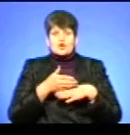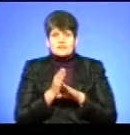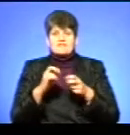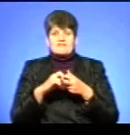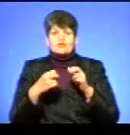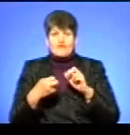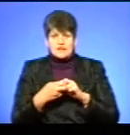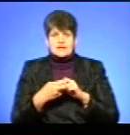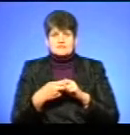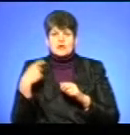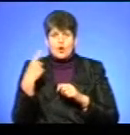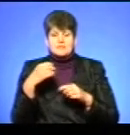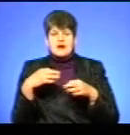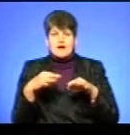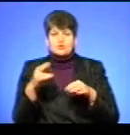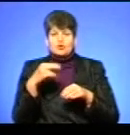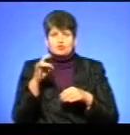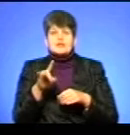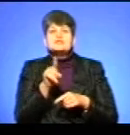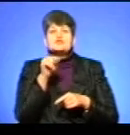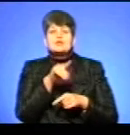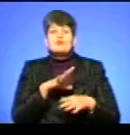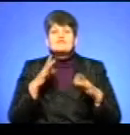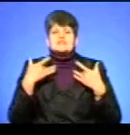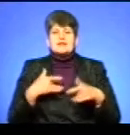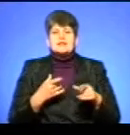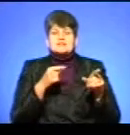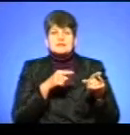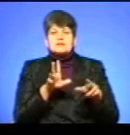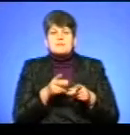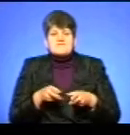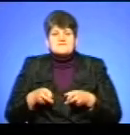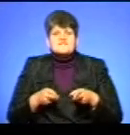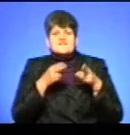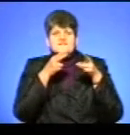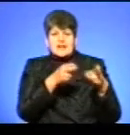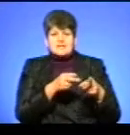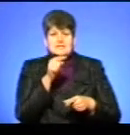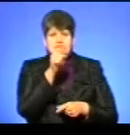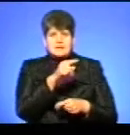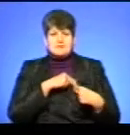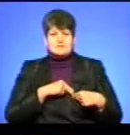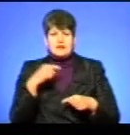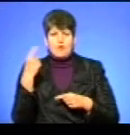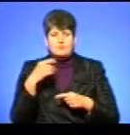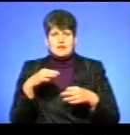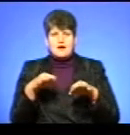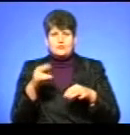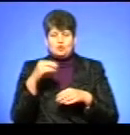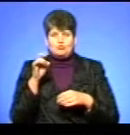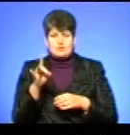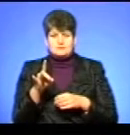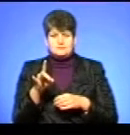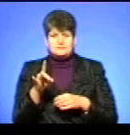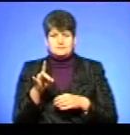-Франківський облавтодор? І за що ти був звільнений звідти? Як тебе винесли звідти працівники облавтодору? Пане Петро, я